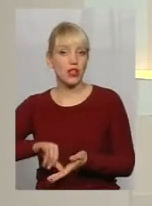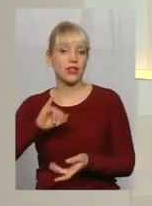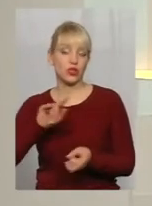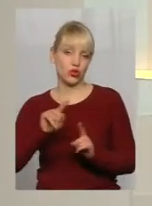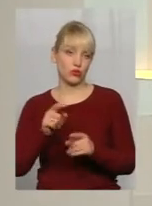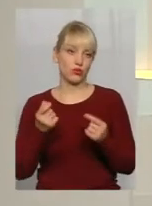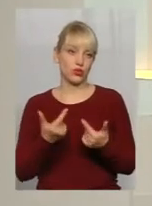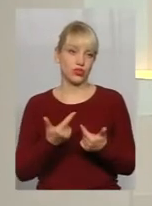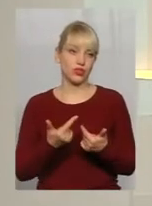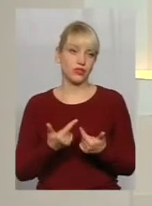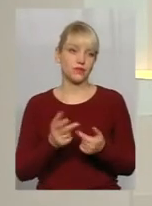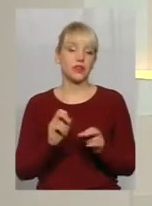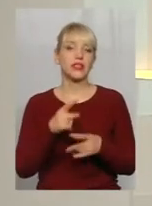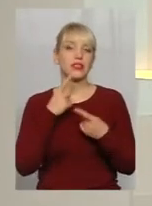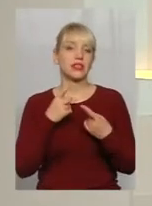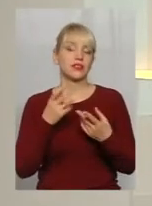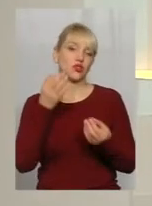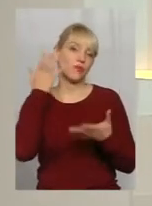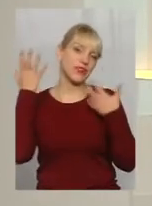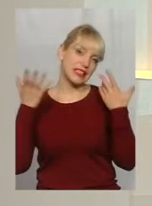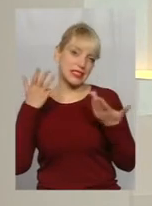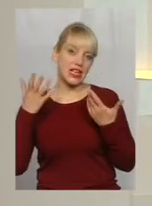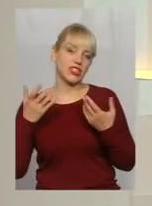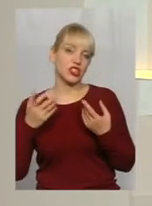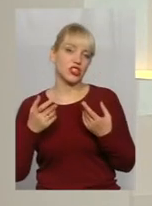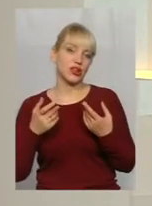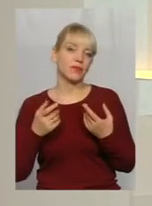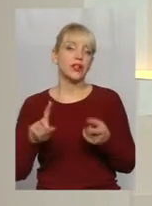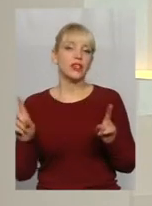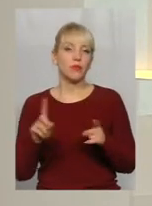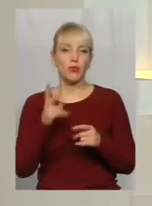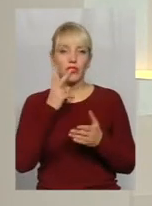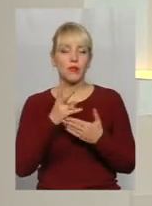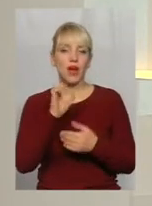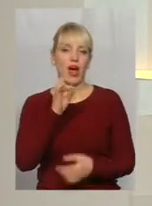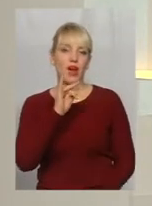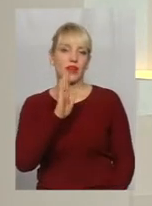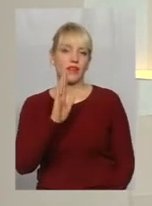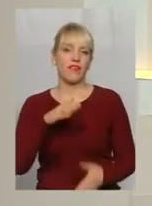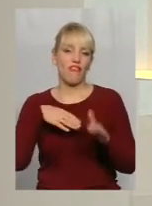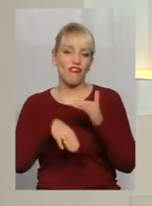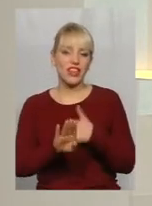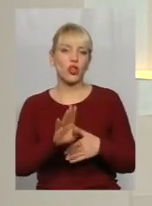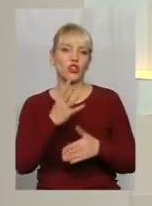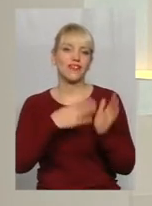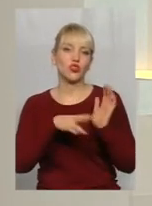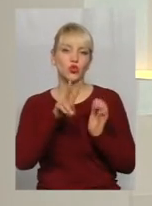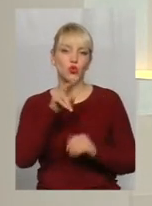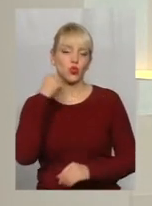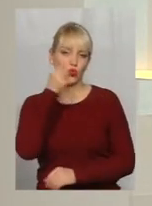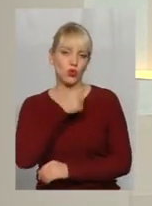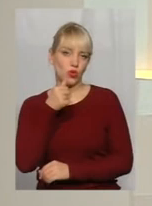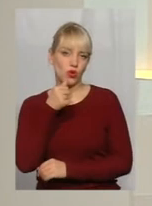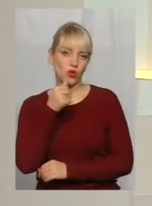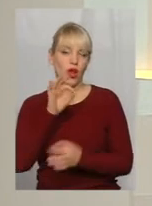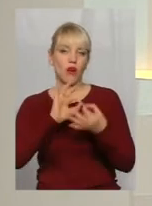трошечки стало веселішим, можливо, подивимося зараз архівне відео 92-го року з